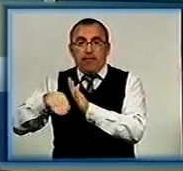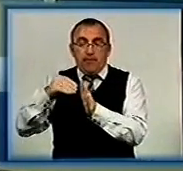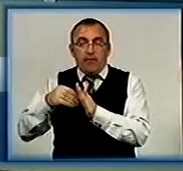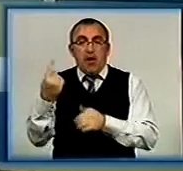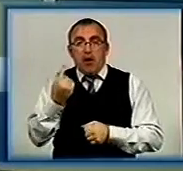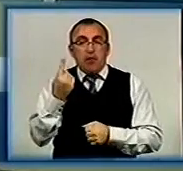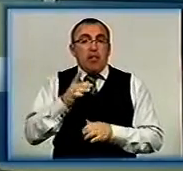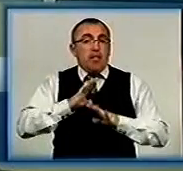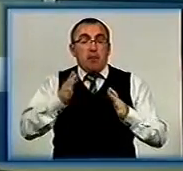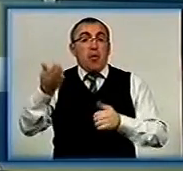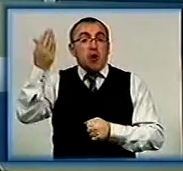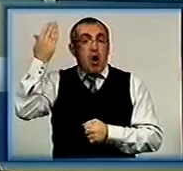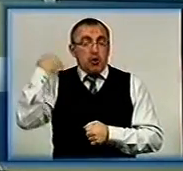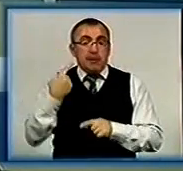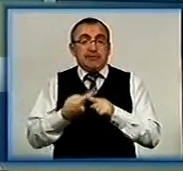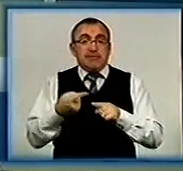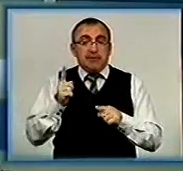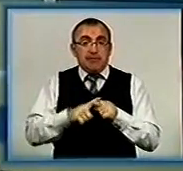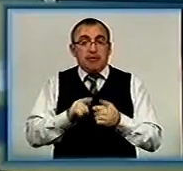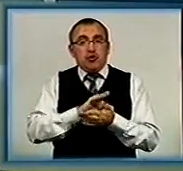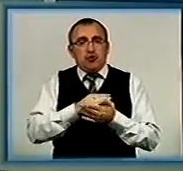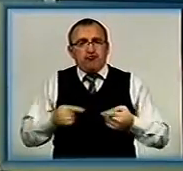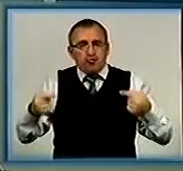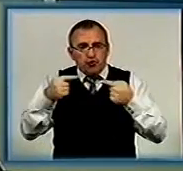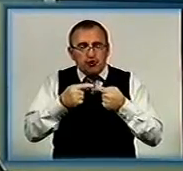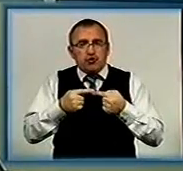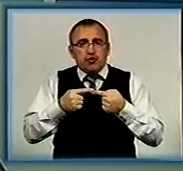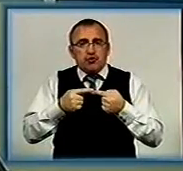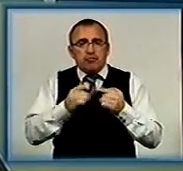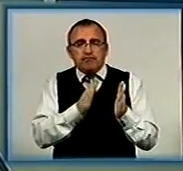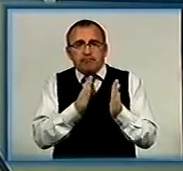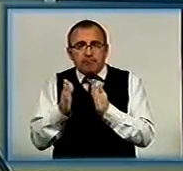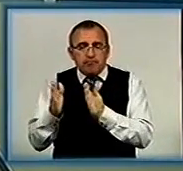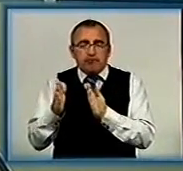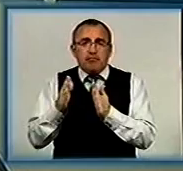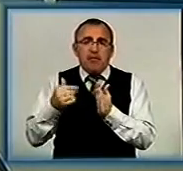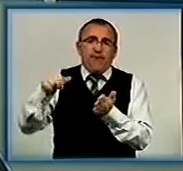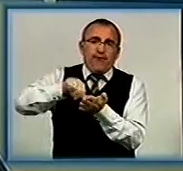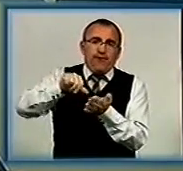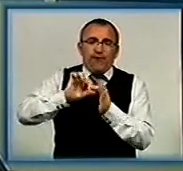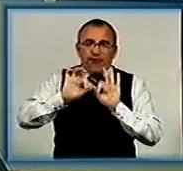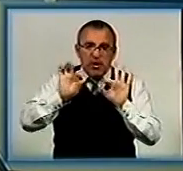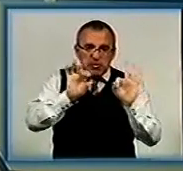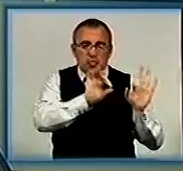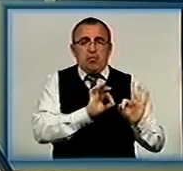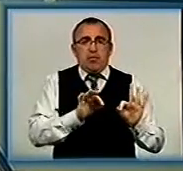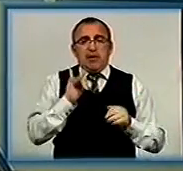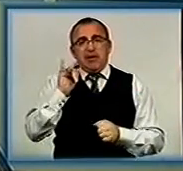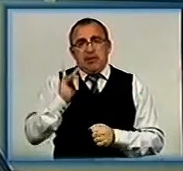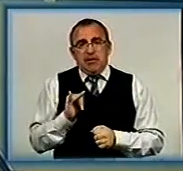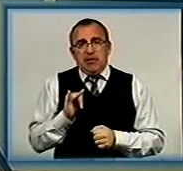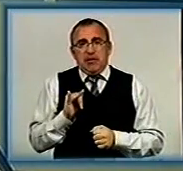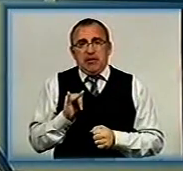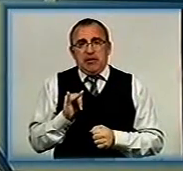Єдине, чого не було раніше, це чітко визначеного хронометражу, порядку виступів, ну і